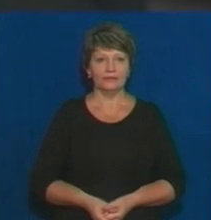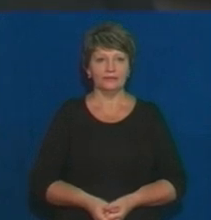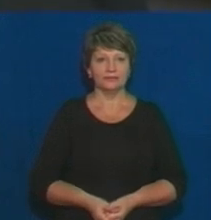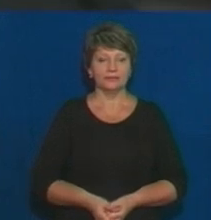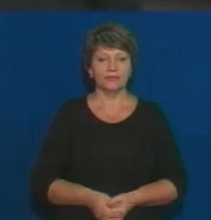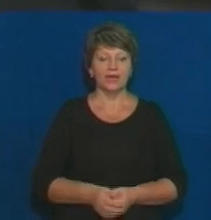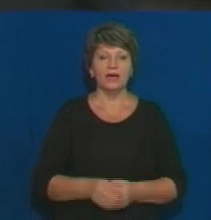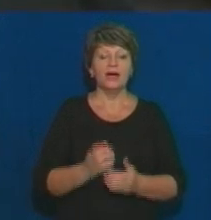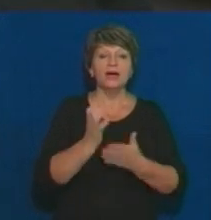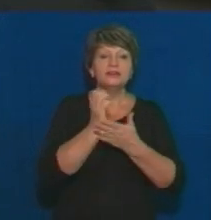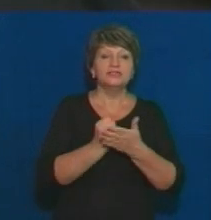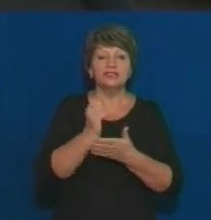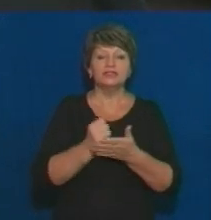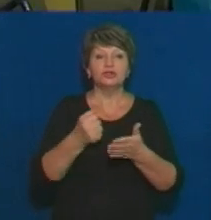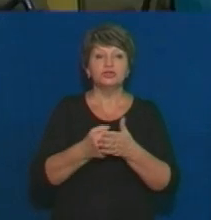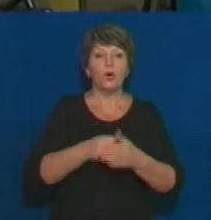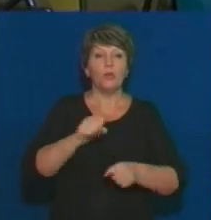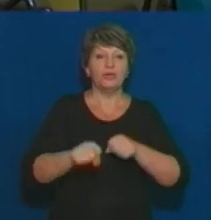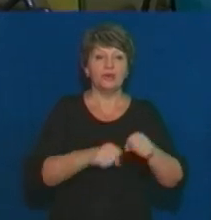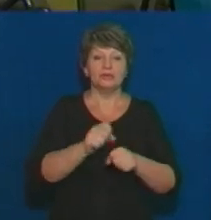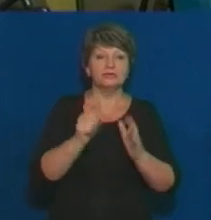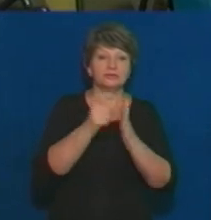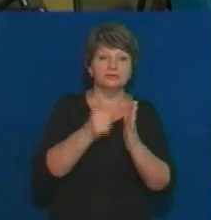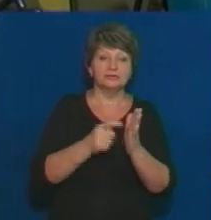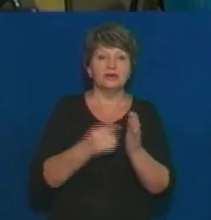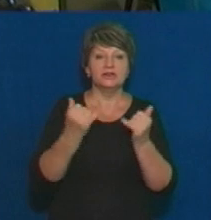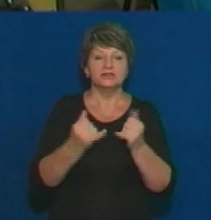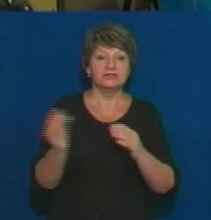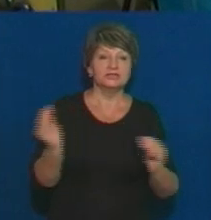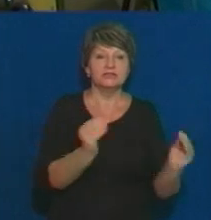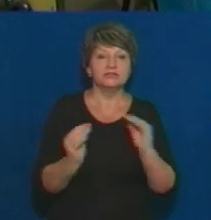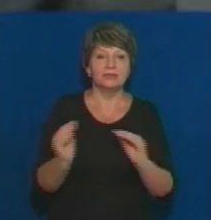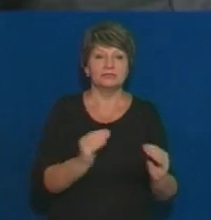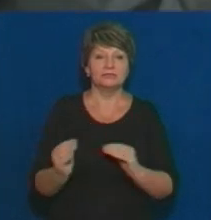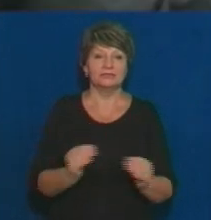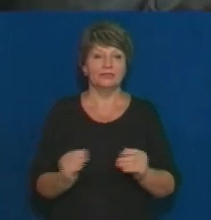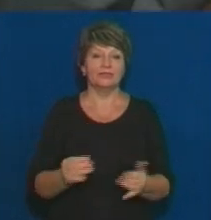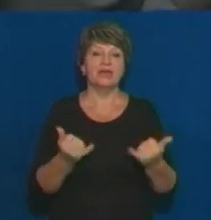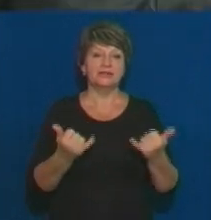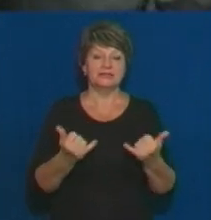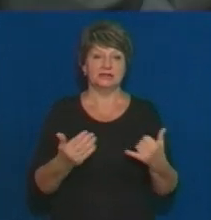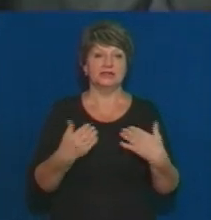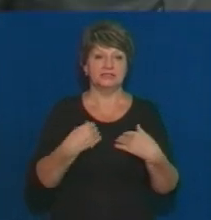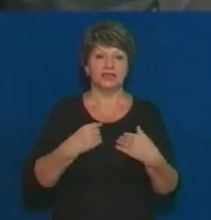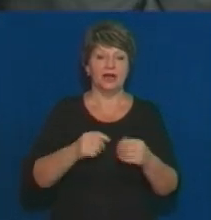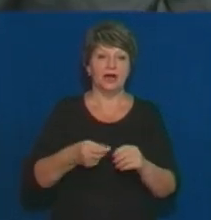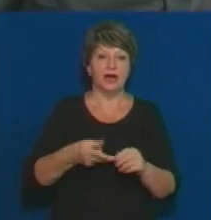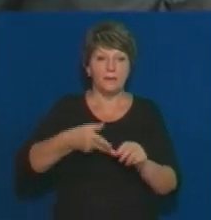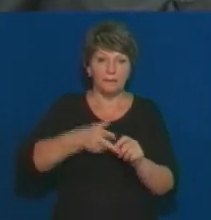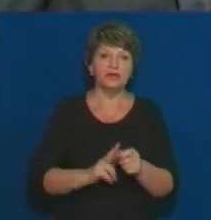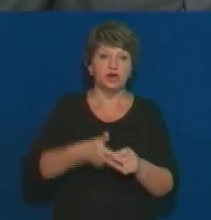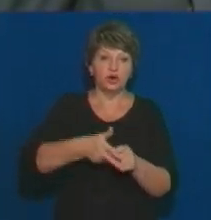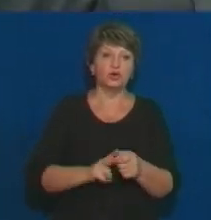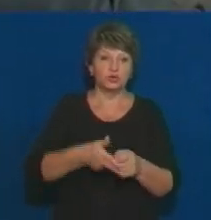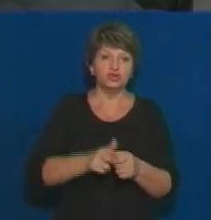Деталі трикулісної веломашини зварені. Нині триває збір конструкції. Зараз я прикручую боковий спойлер.